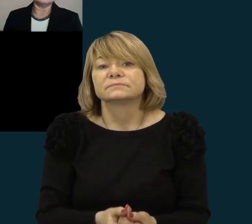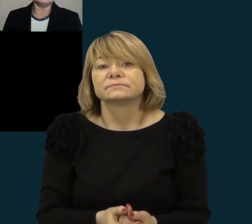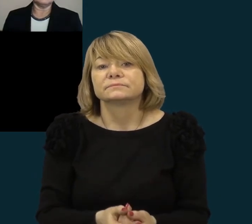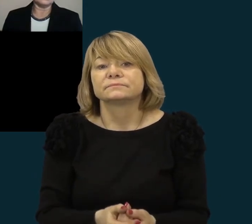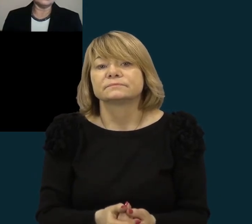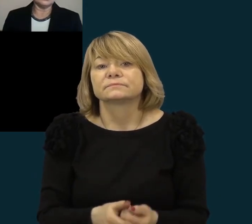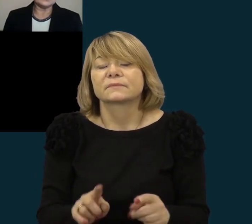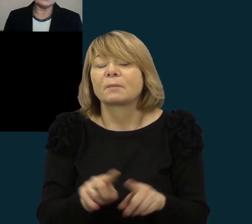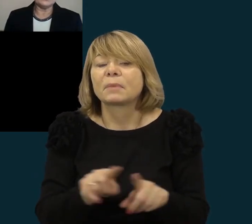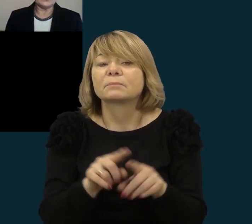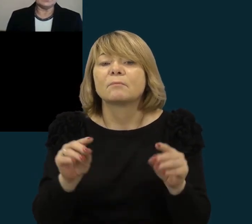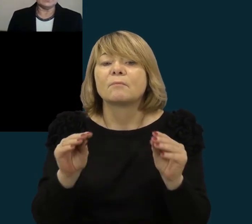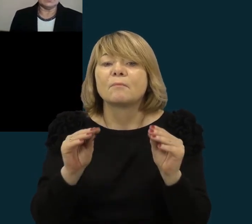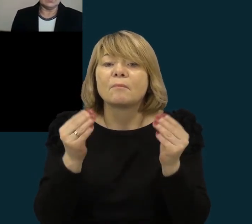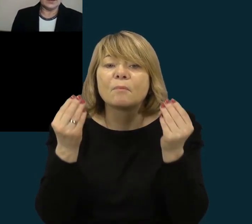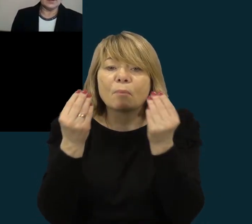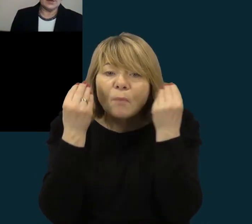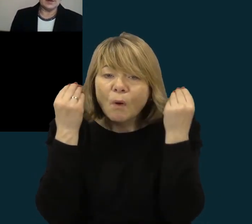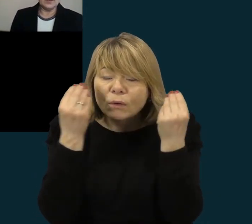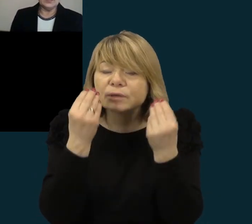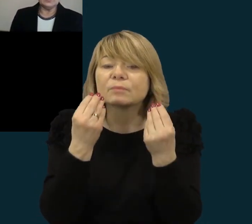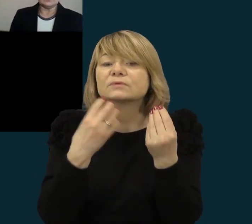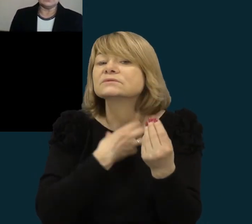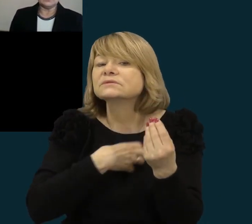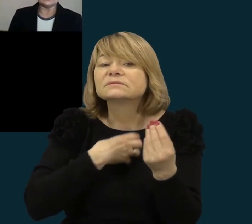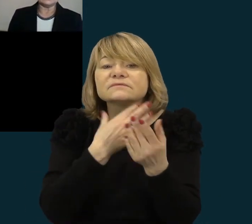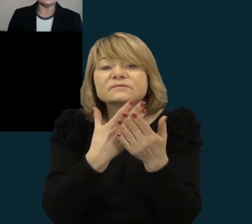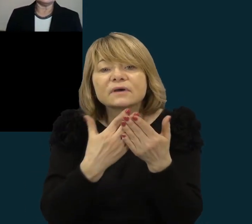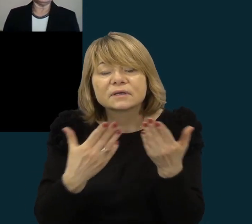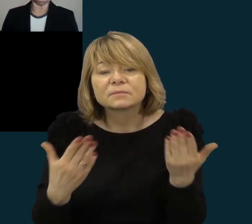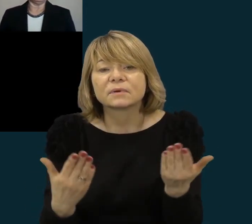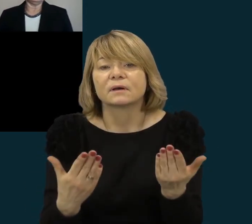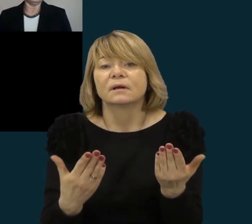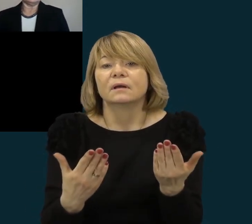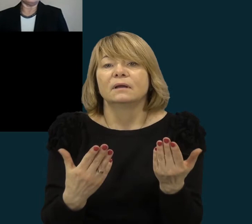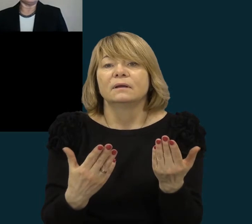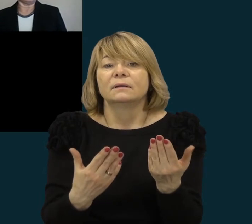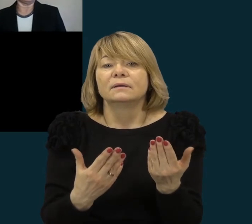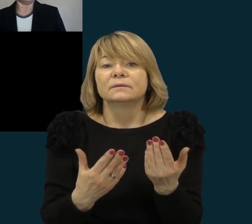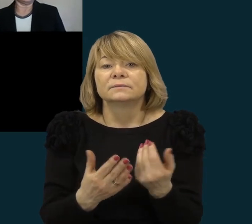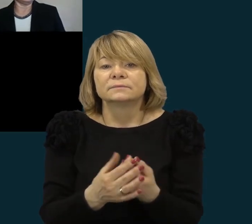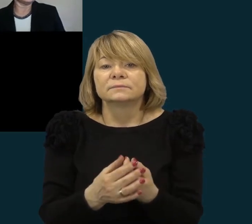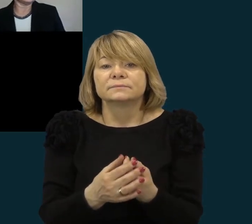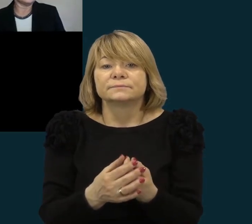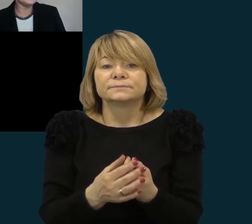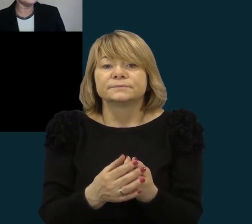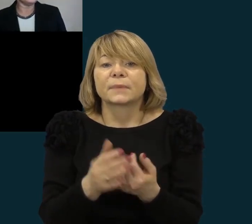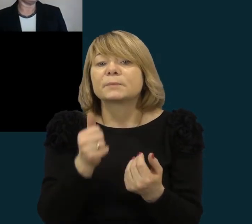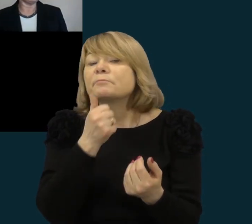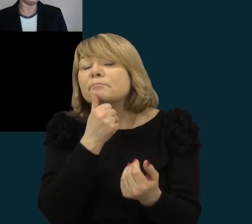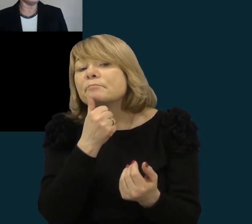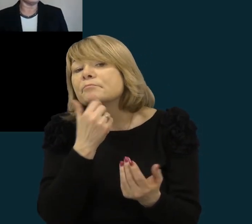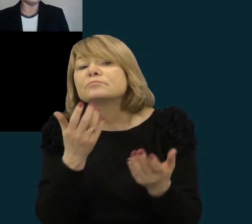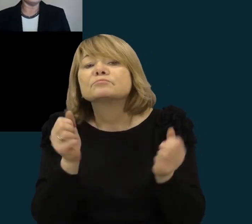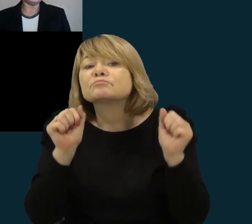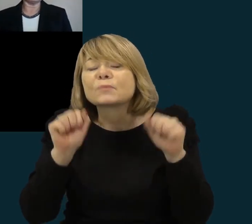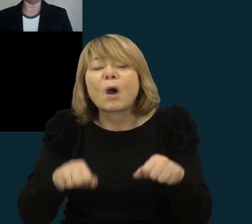mokymosi reikmėm, tiek, sakykim, kad eitumėm